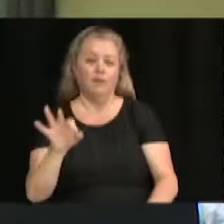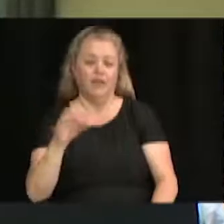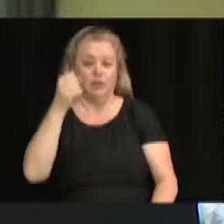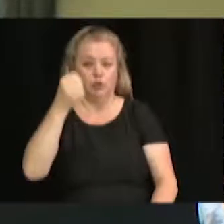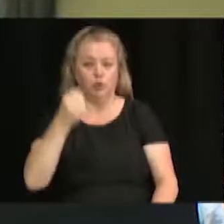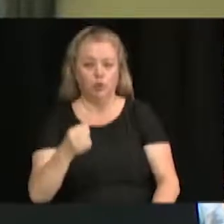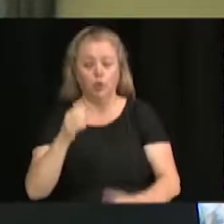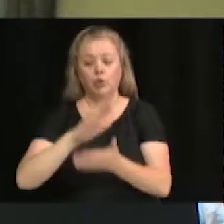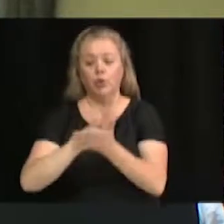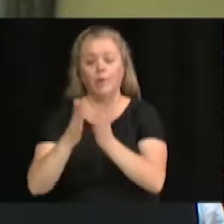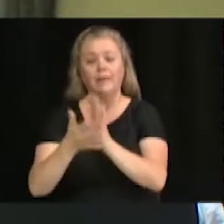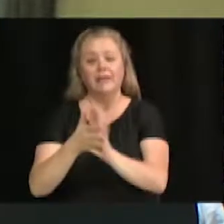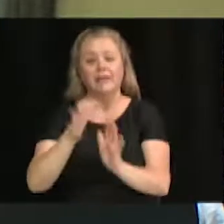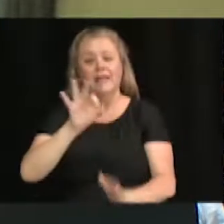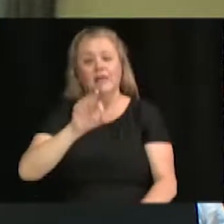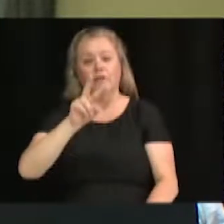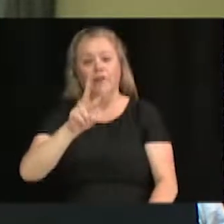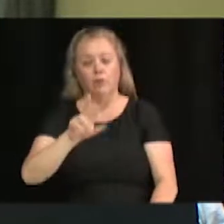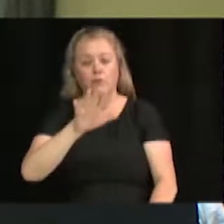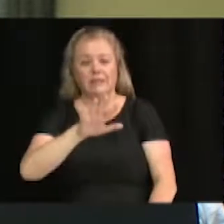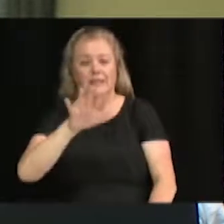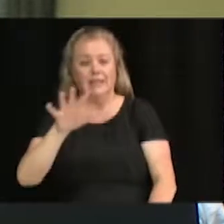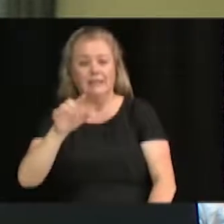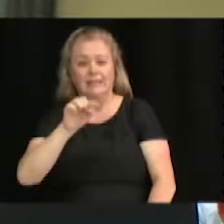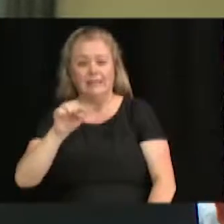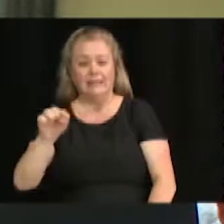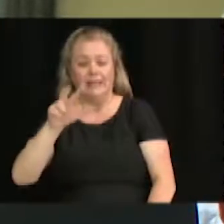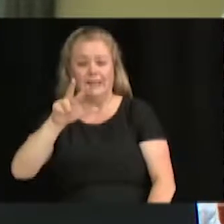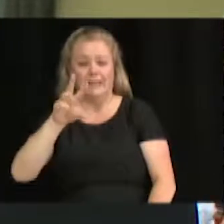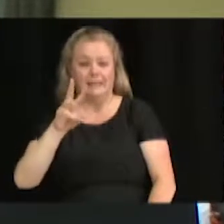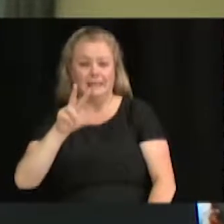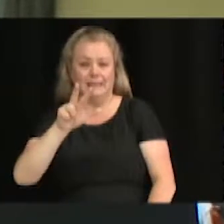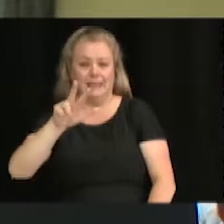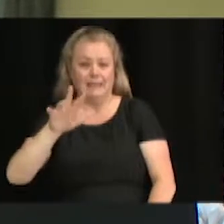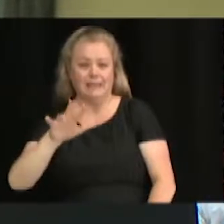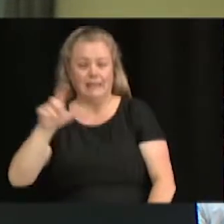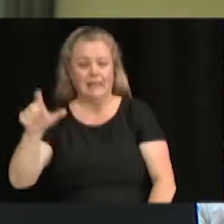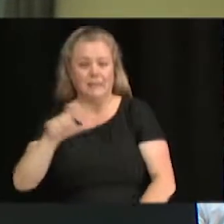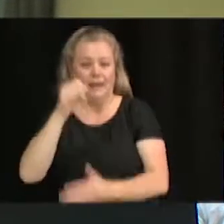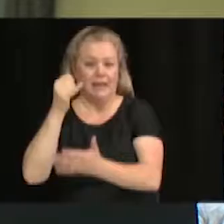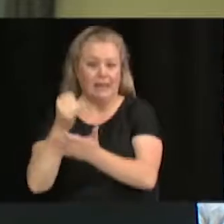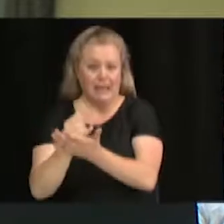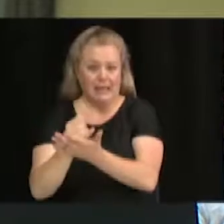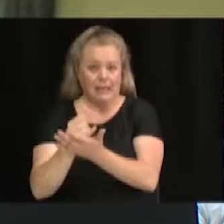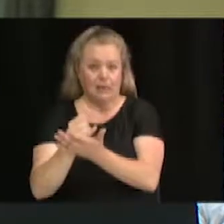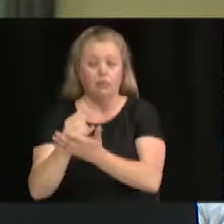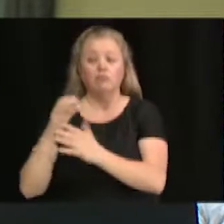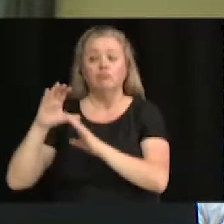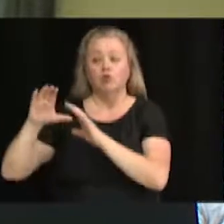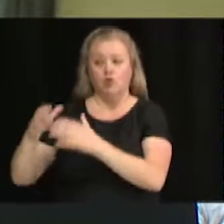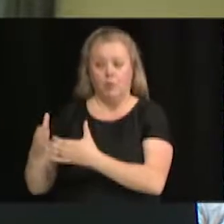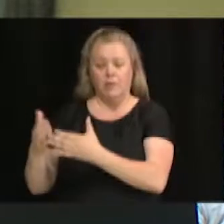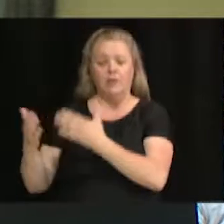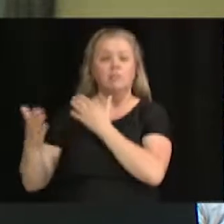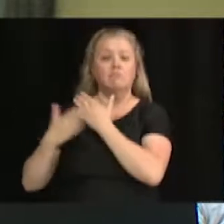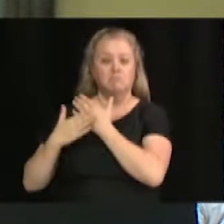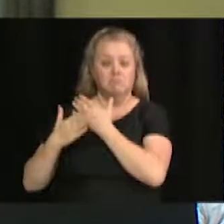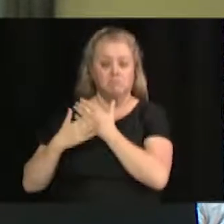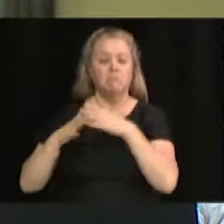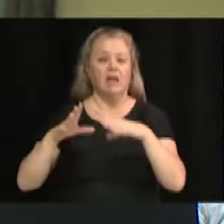55-3635 Québec Inc., où le CCU recommande d'accorder les dérogations.